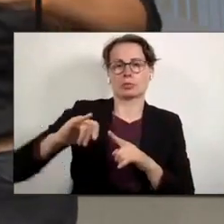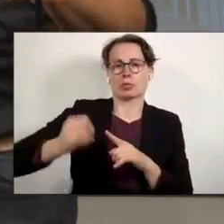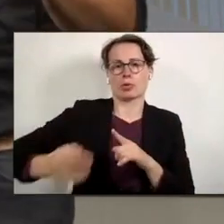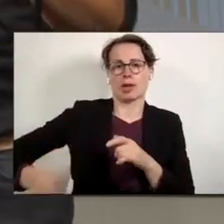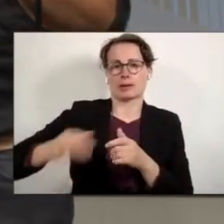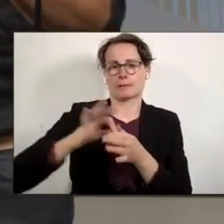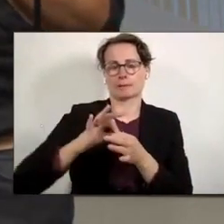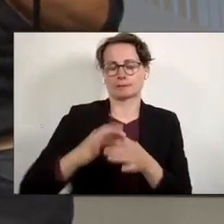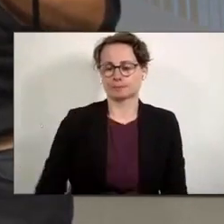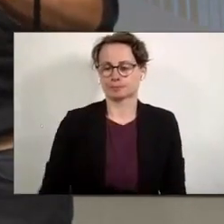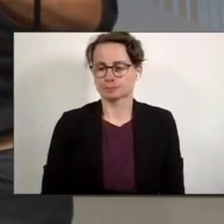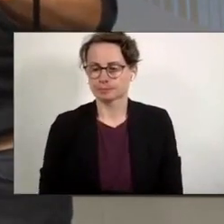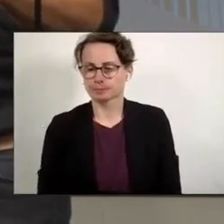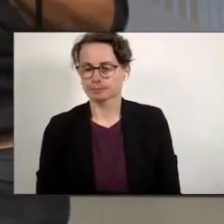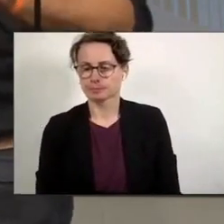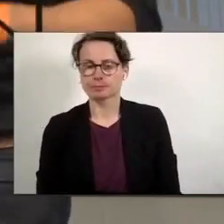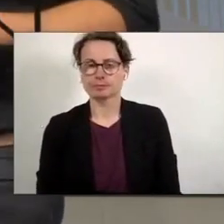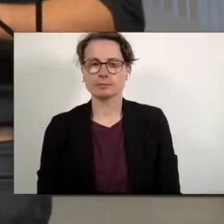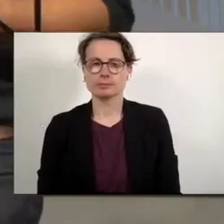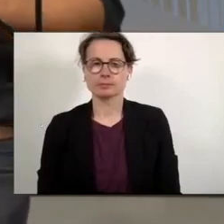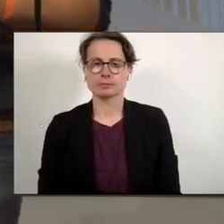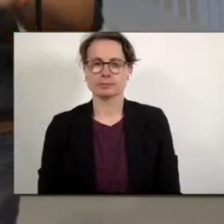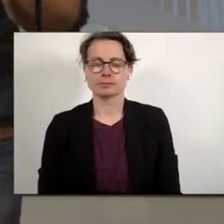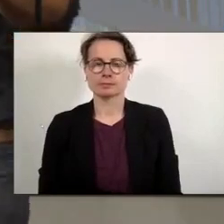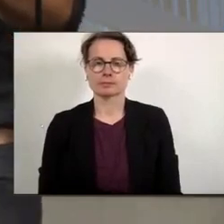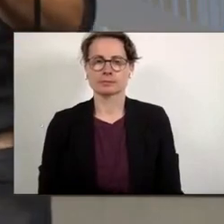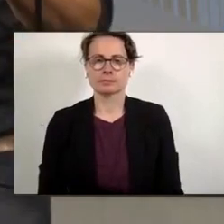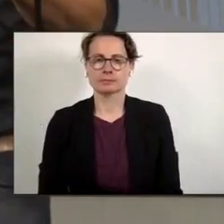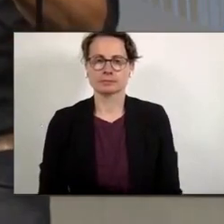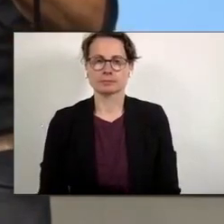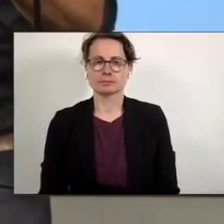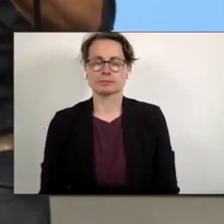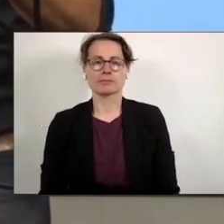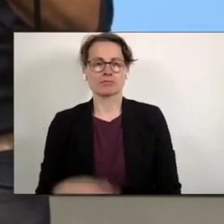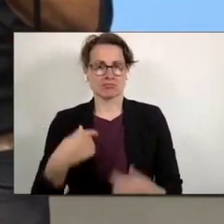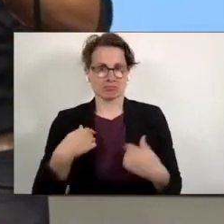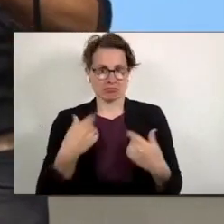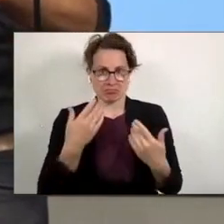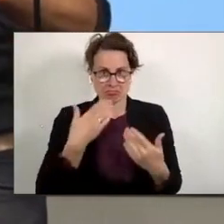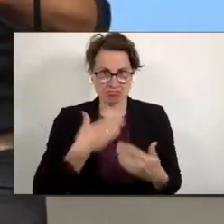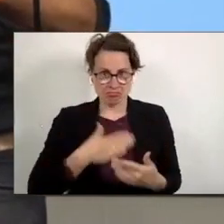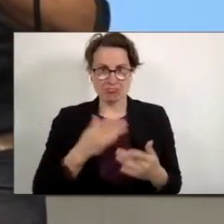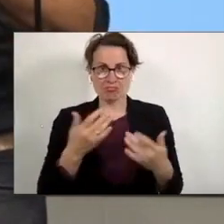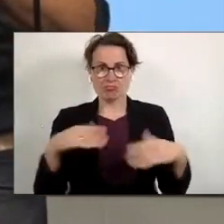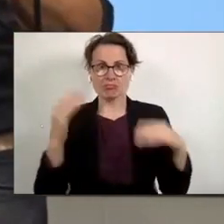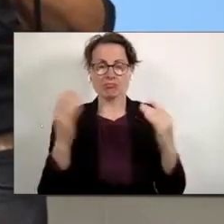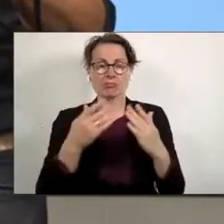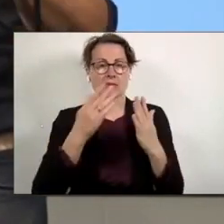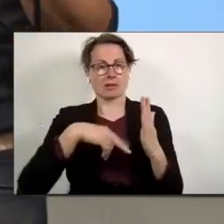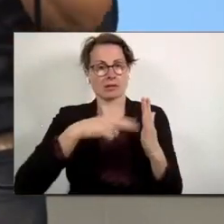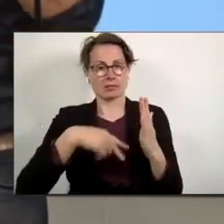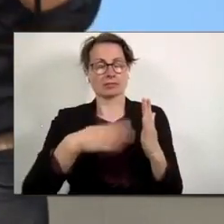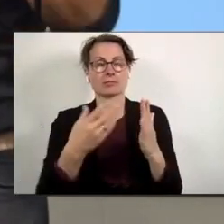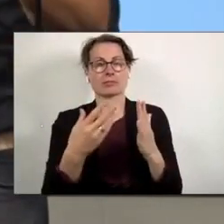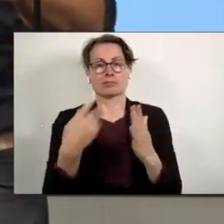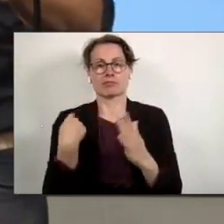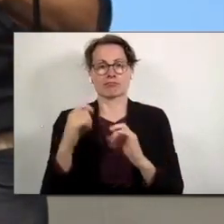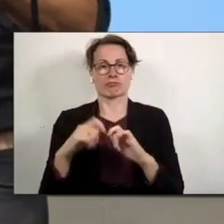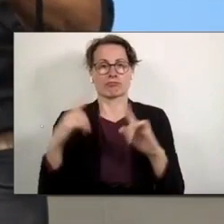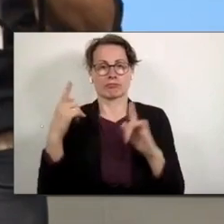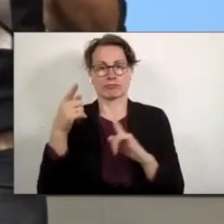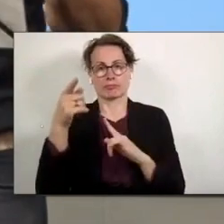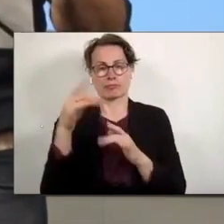hat. Genau und wir wollen direkt starten mit der Lesung, vielleicht können wir das erste Standbild schon mal haben. Genau die